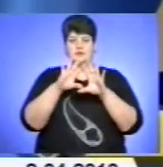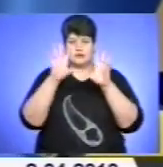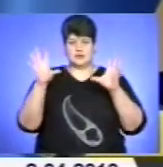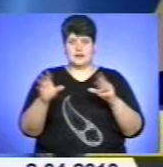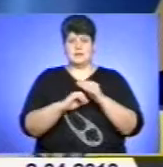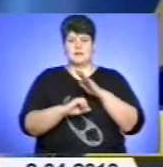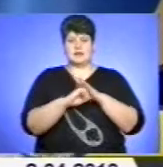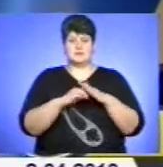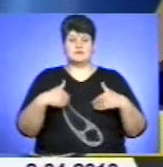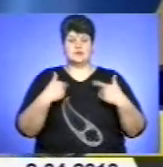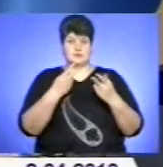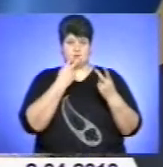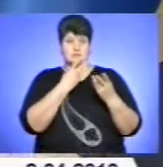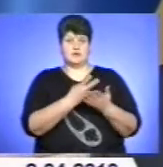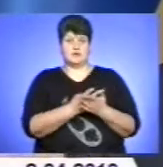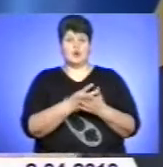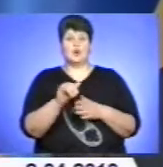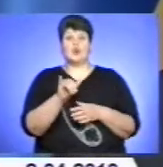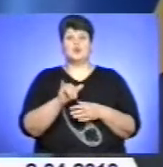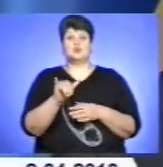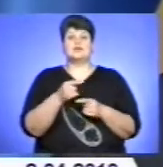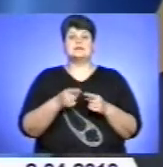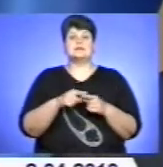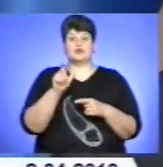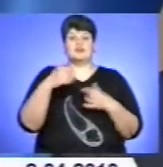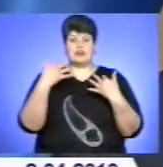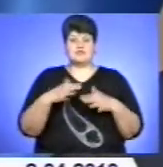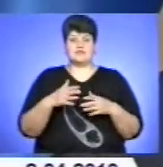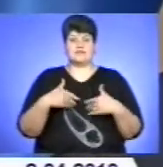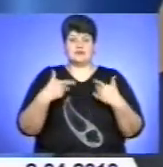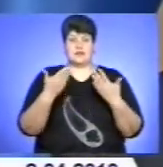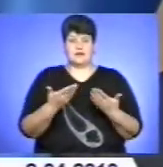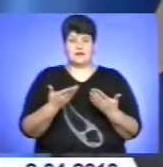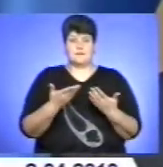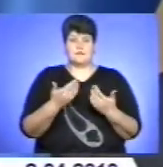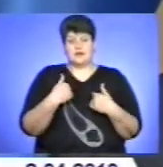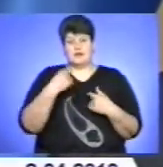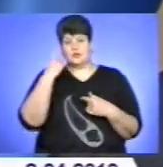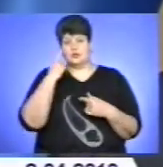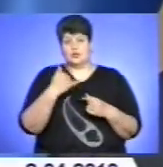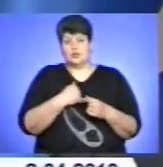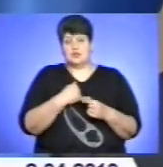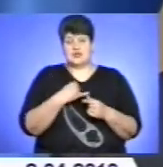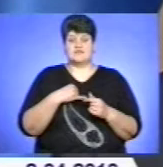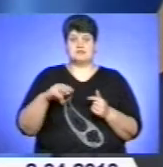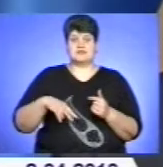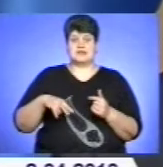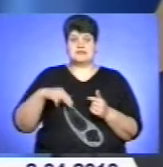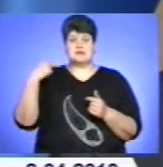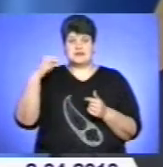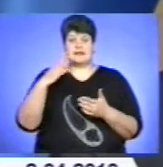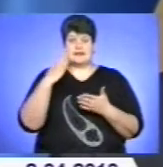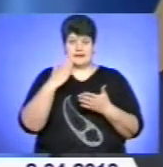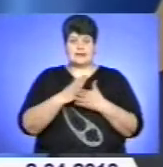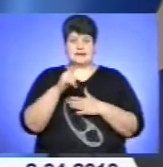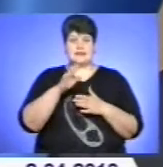людина звертається, ми побачили, куди вже ця людина зверталася. Я думаю, що у нас, у адміністрації президента, є такий